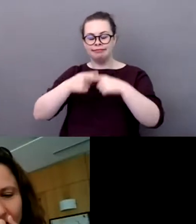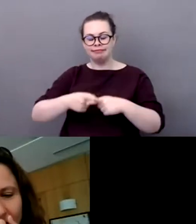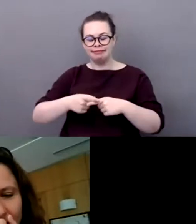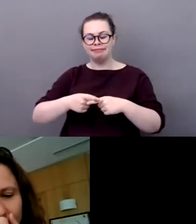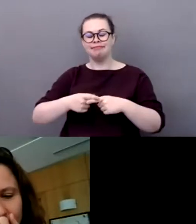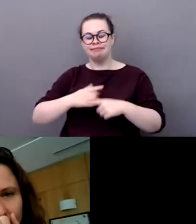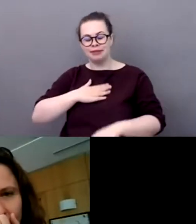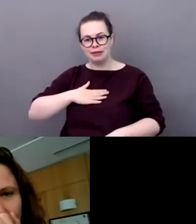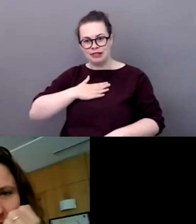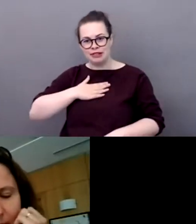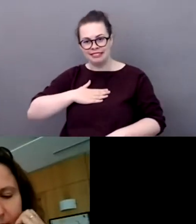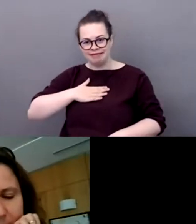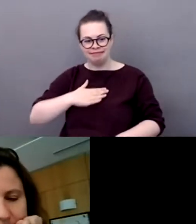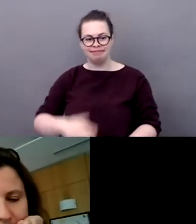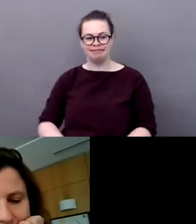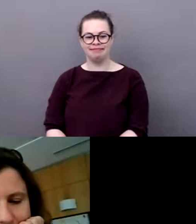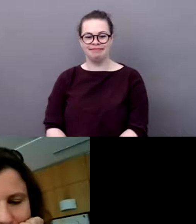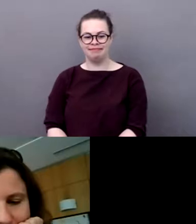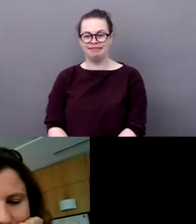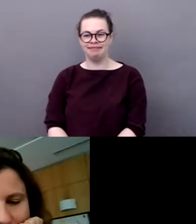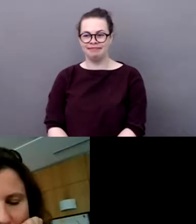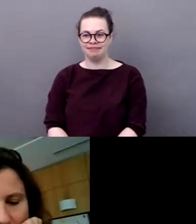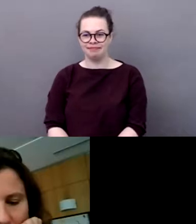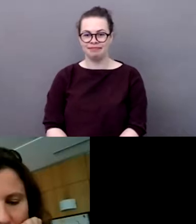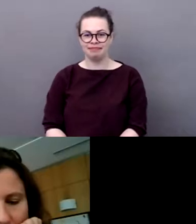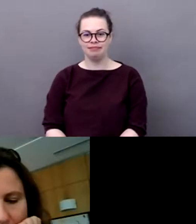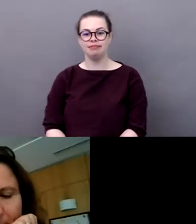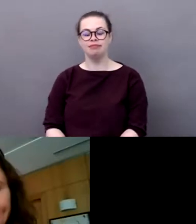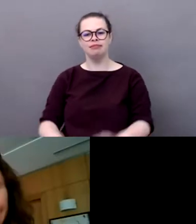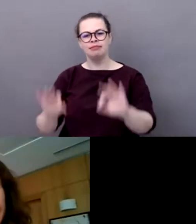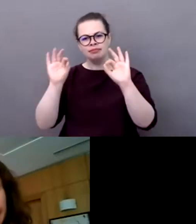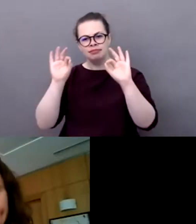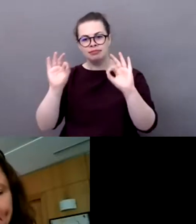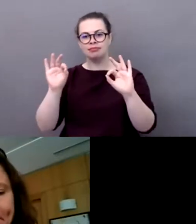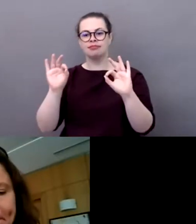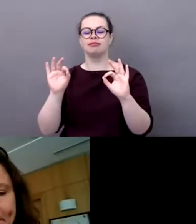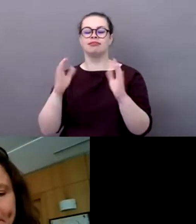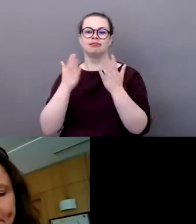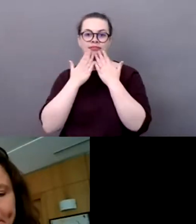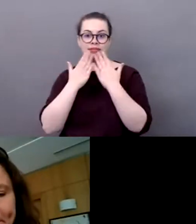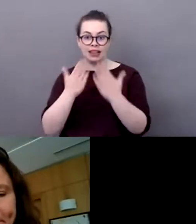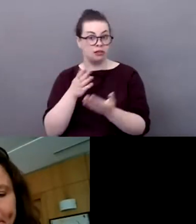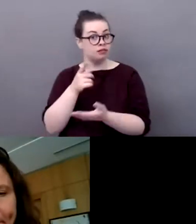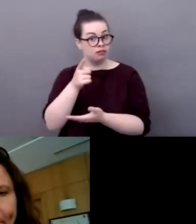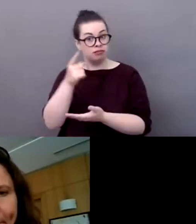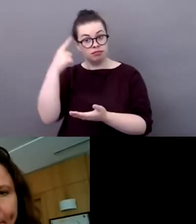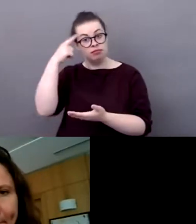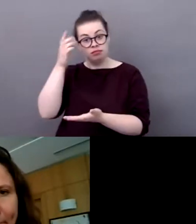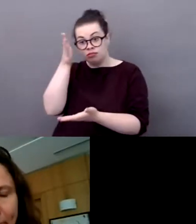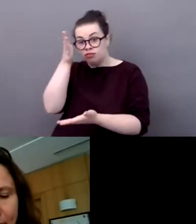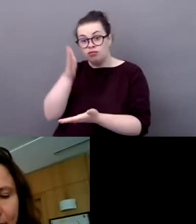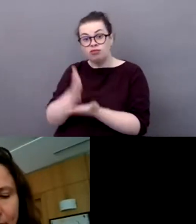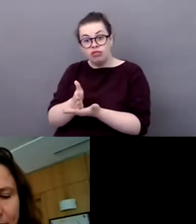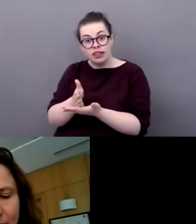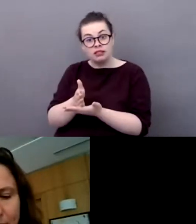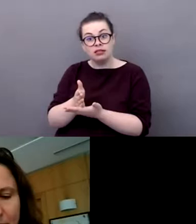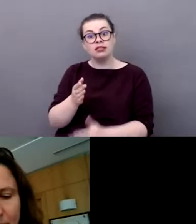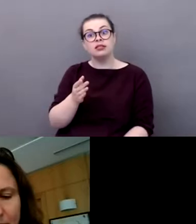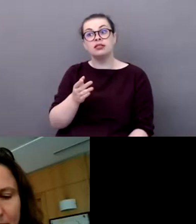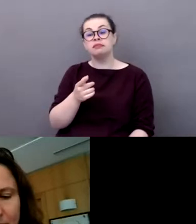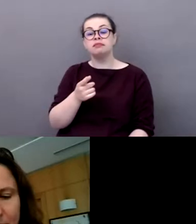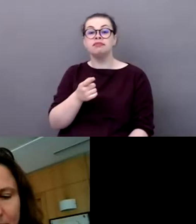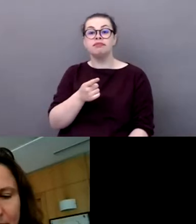C'est une grande responsabilité pour les gens qui pratiquent du sport, pour les gens qui font du sport.'est aussi une grande responsabilité pour les responsables